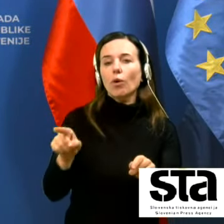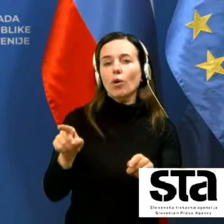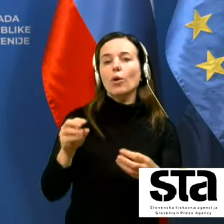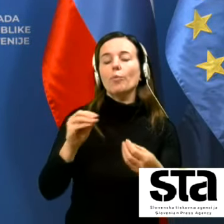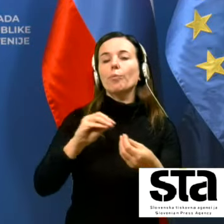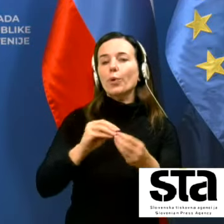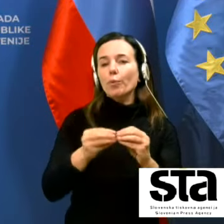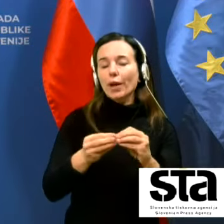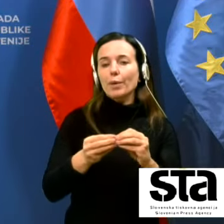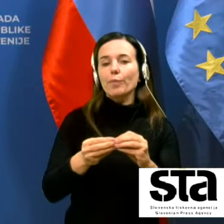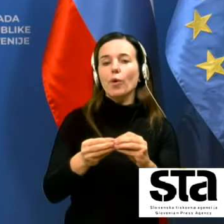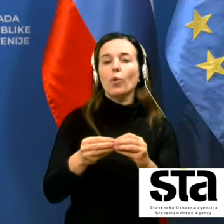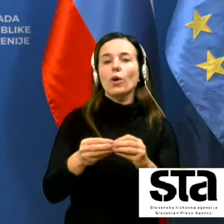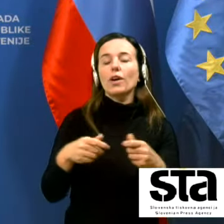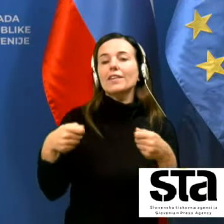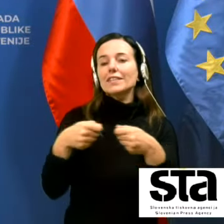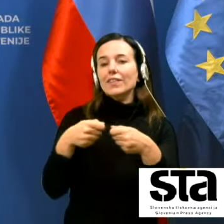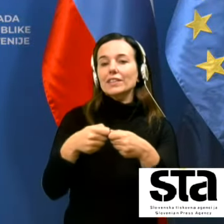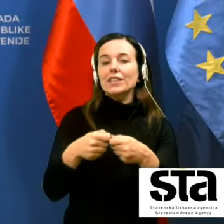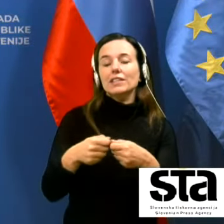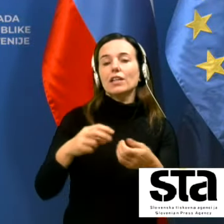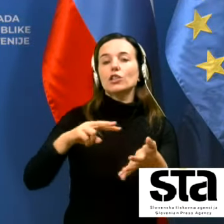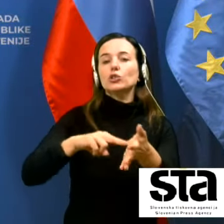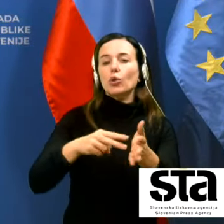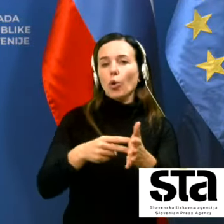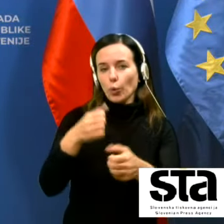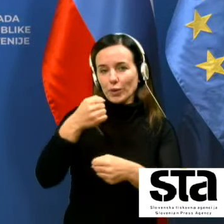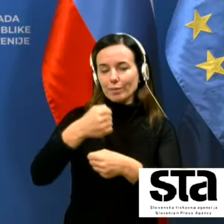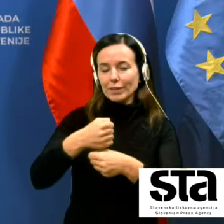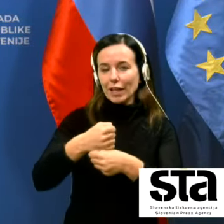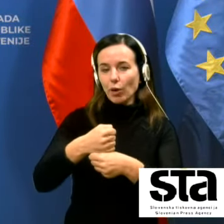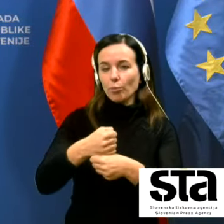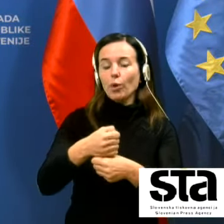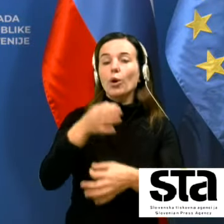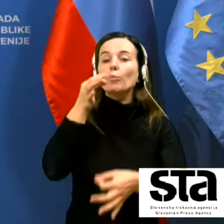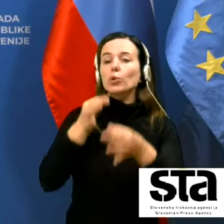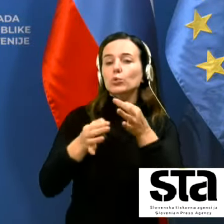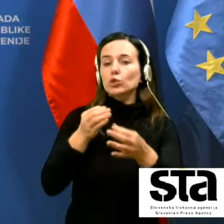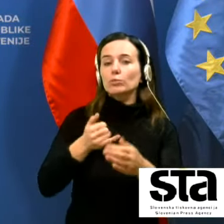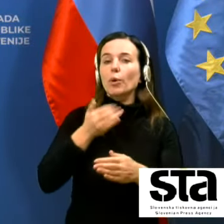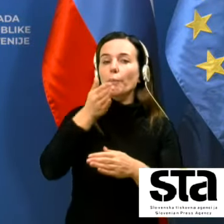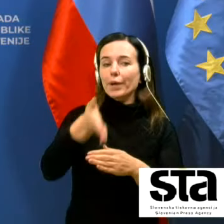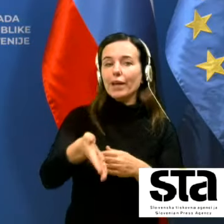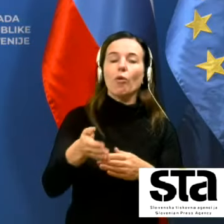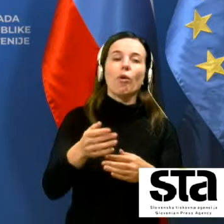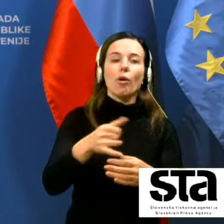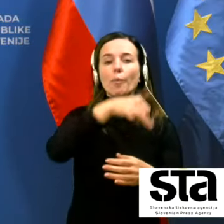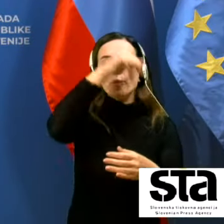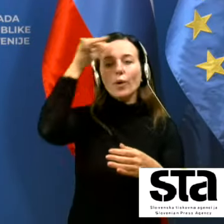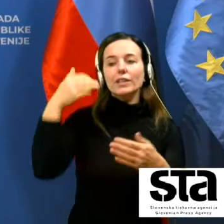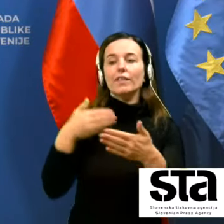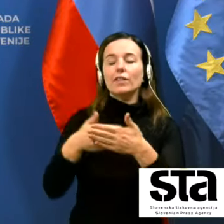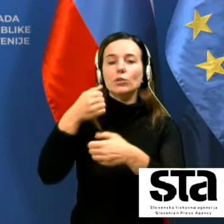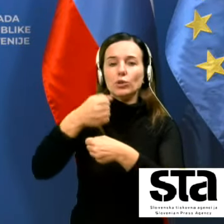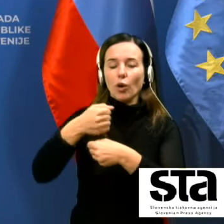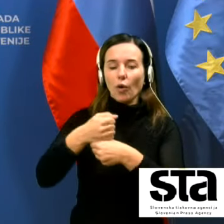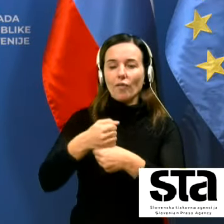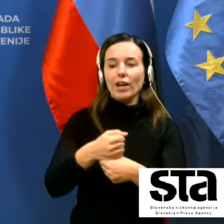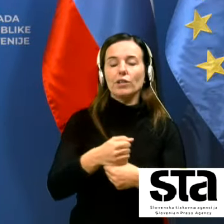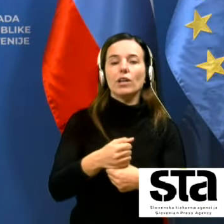težav v zvezi z strokovnostjo pa čeprav smo poskušali preko poletja oziroma poskušali v sodelovanju z